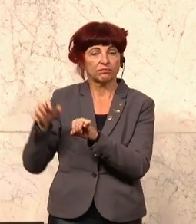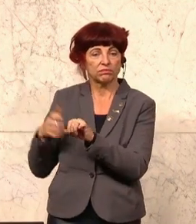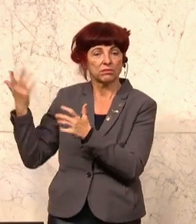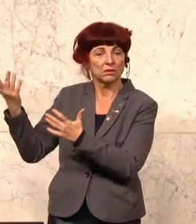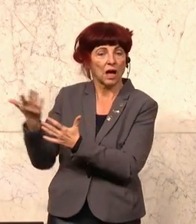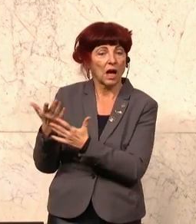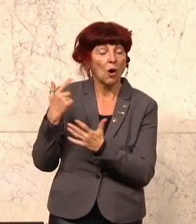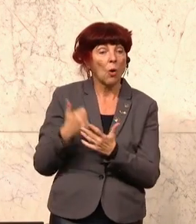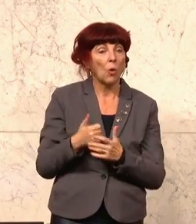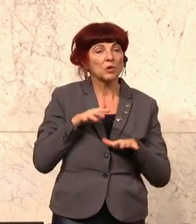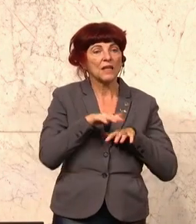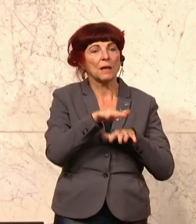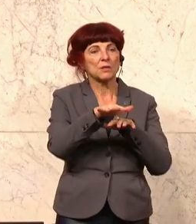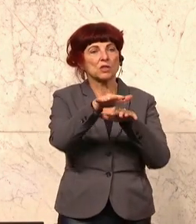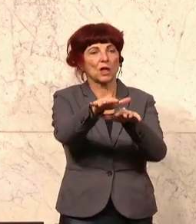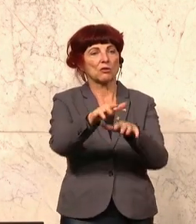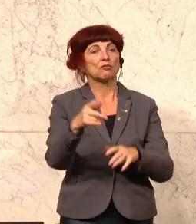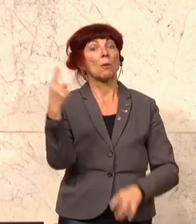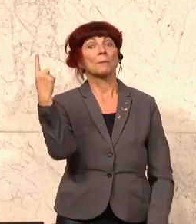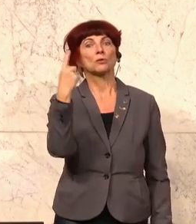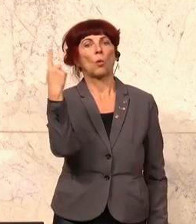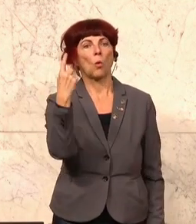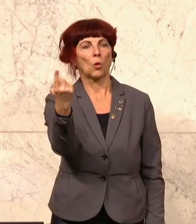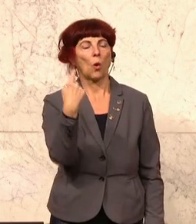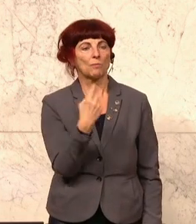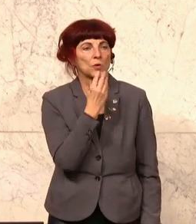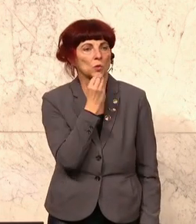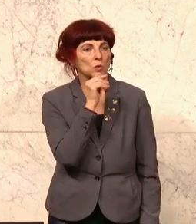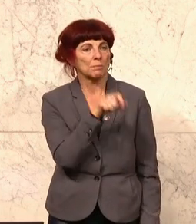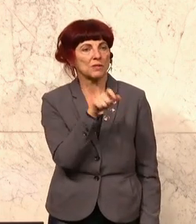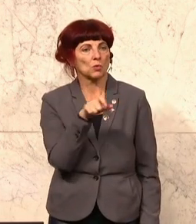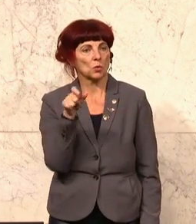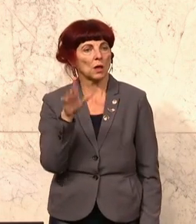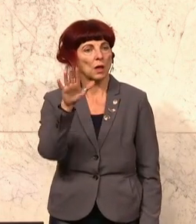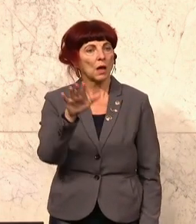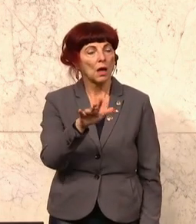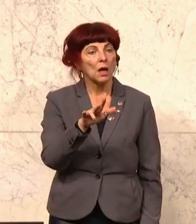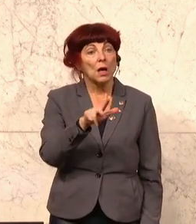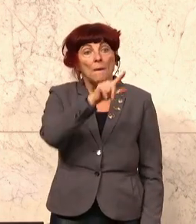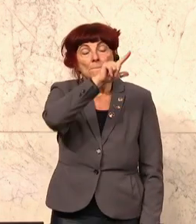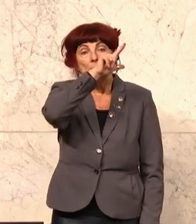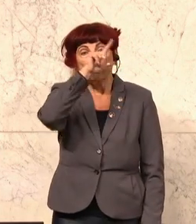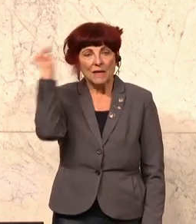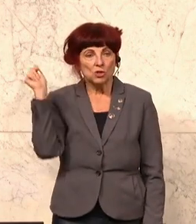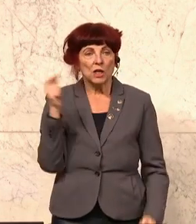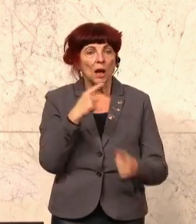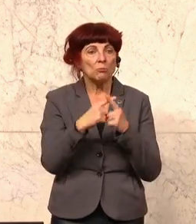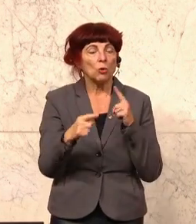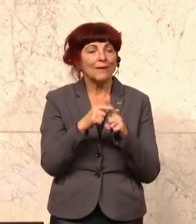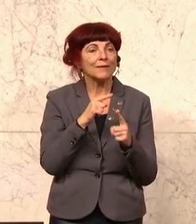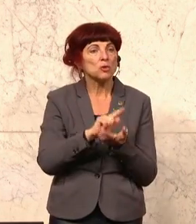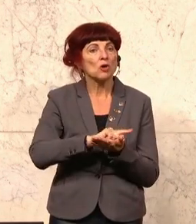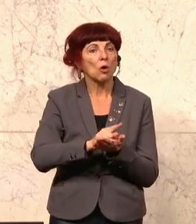Bedrohungsszenarien für Jüdinnen und Juden werden lässt, hat jeden politischen und menschlichen Kompass verloren, egal mit welcher